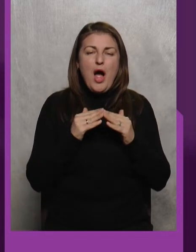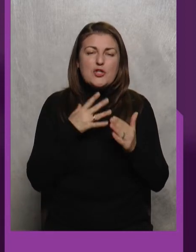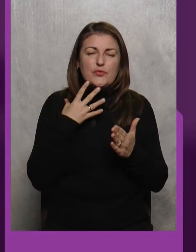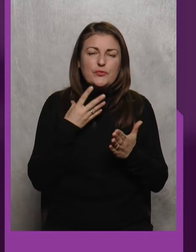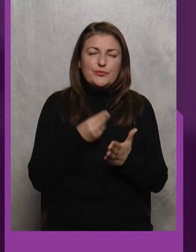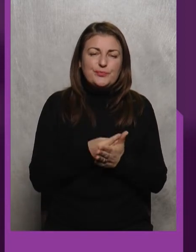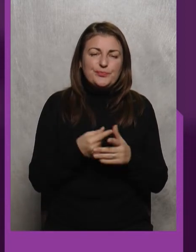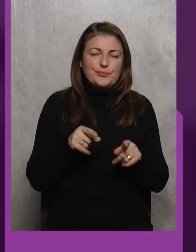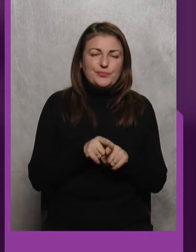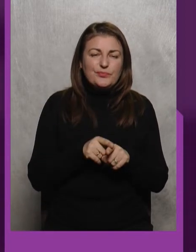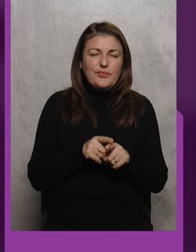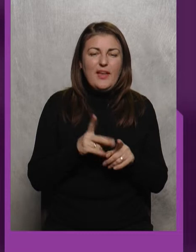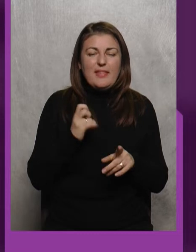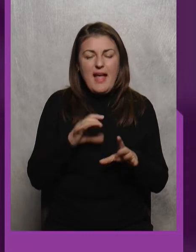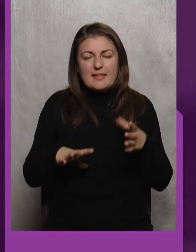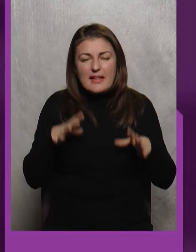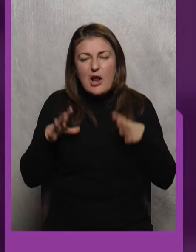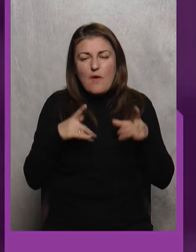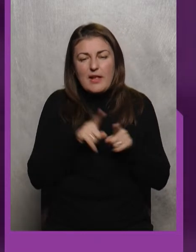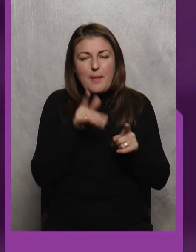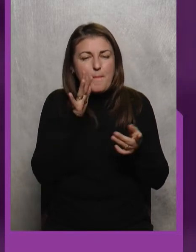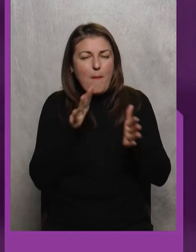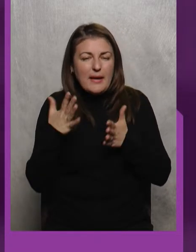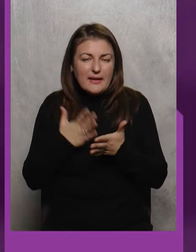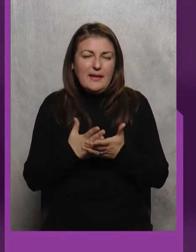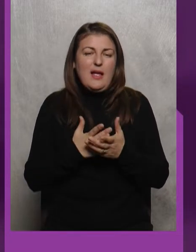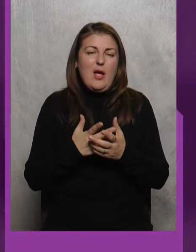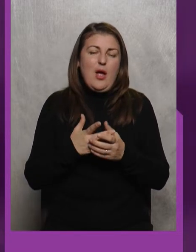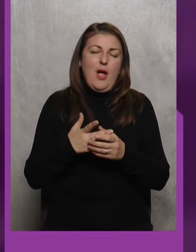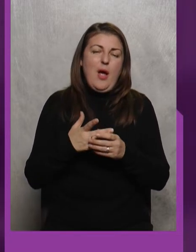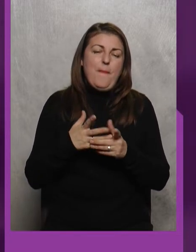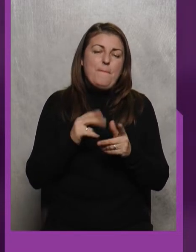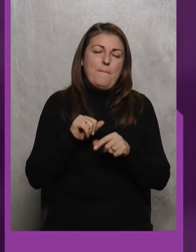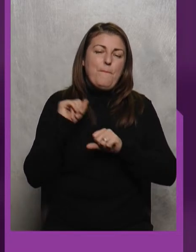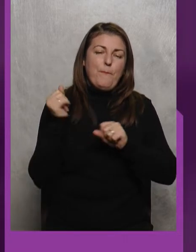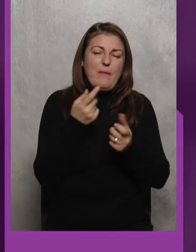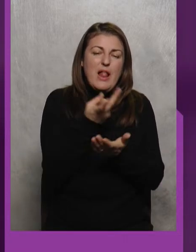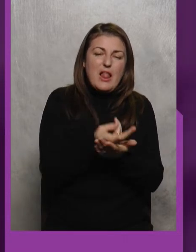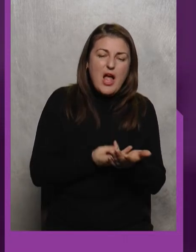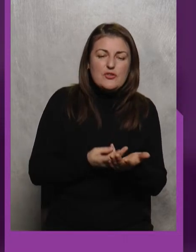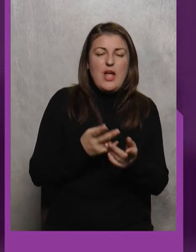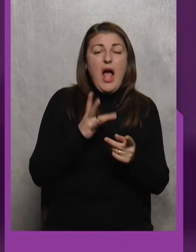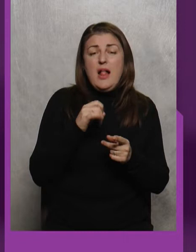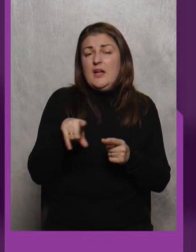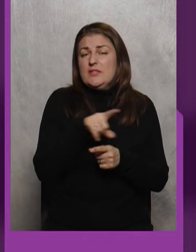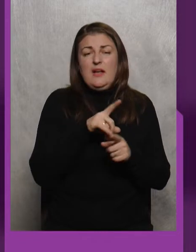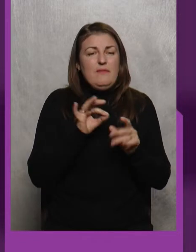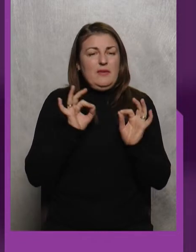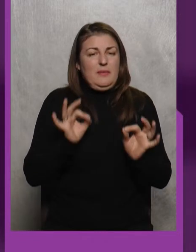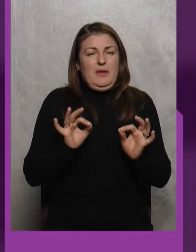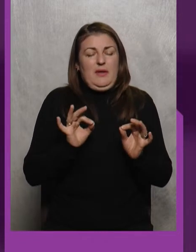натреновані моменти, як там, борьби лежачі в партері Але вони в рамках